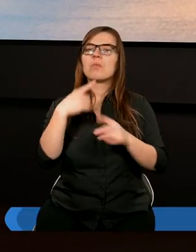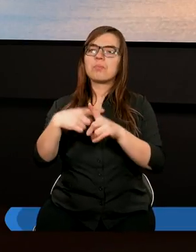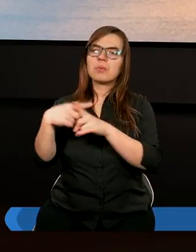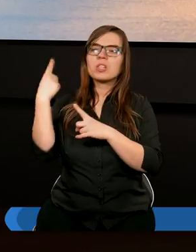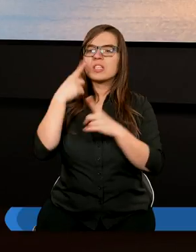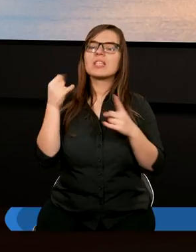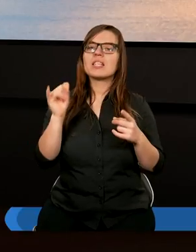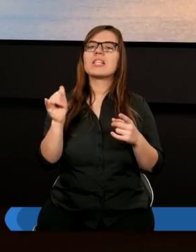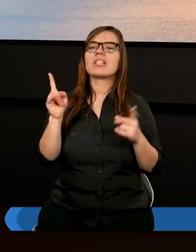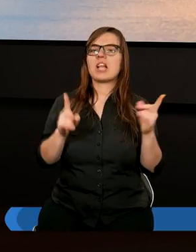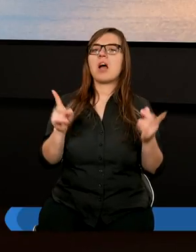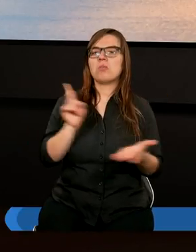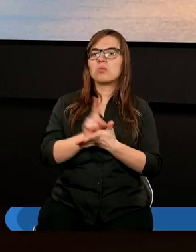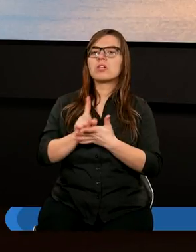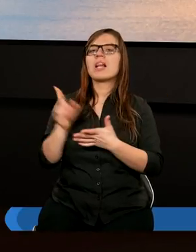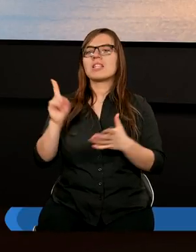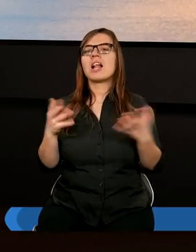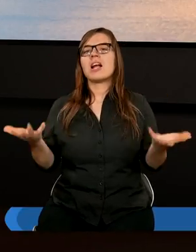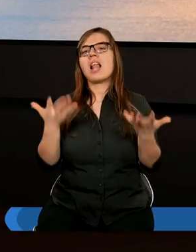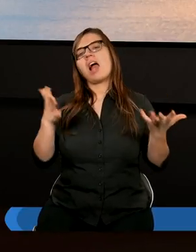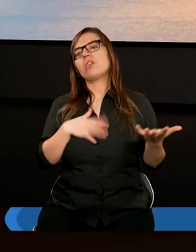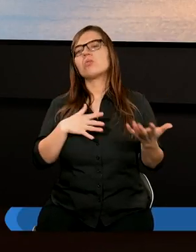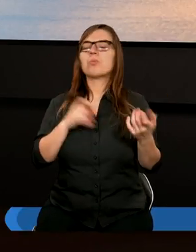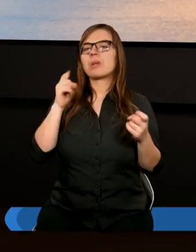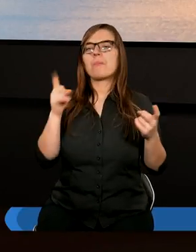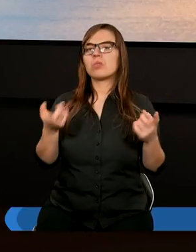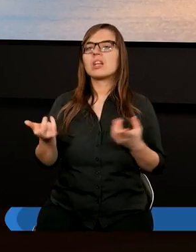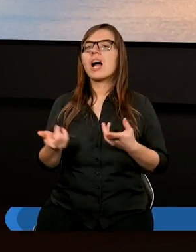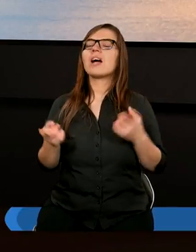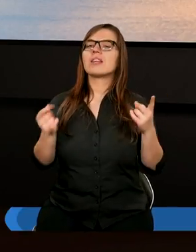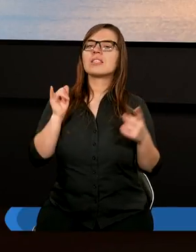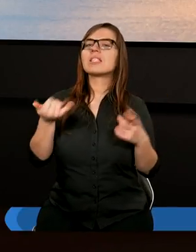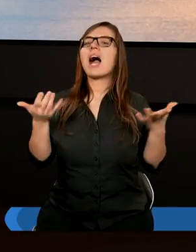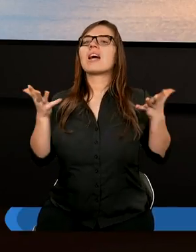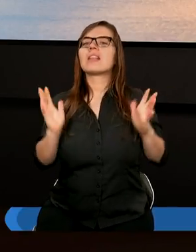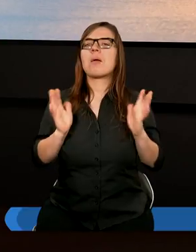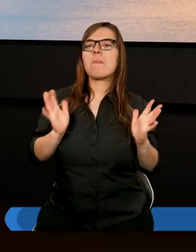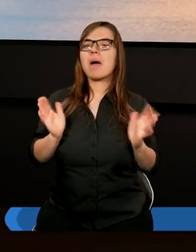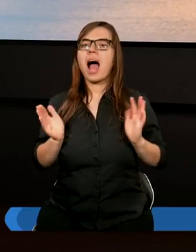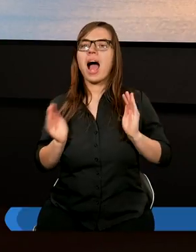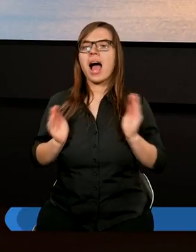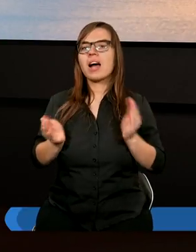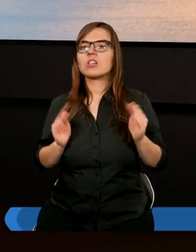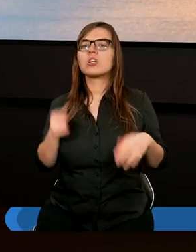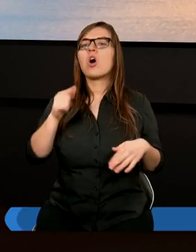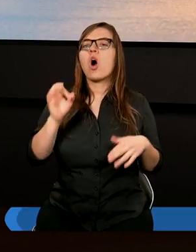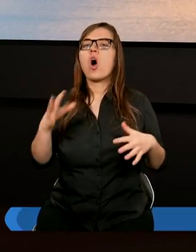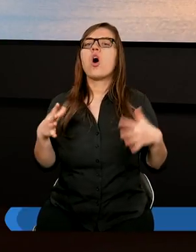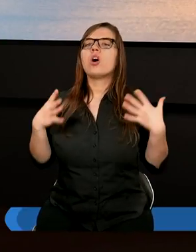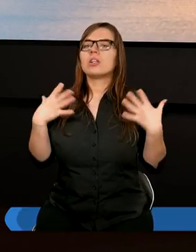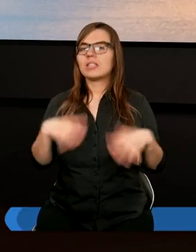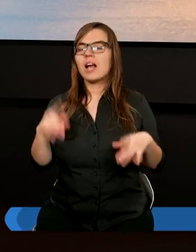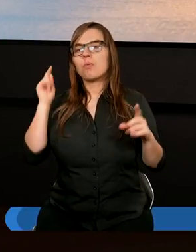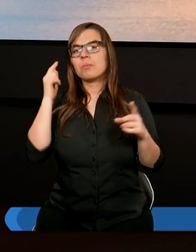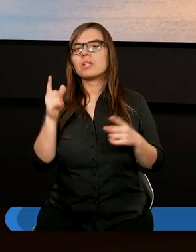dobrych rzeczach. Nawet tak chyba lekko przebudzony. No a jak dbać o tym, mówiliśmy o ciałe,